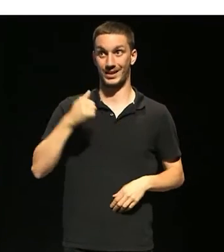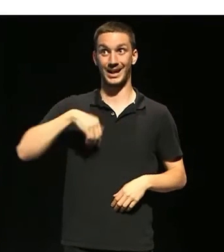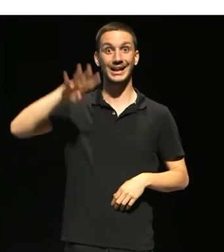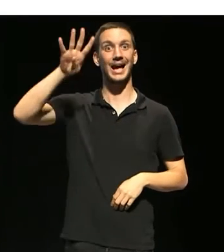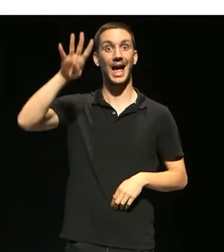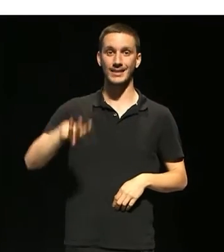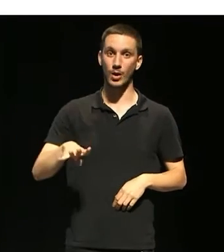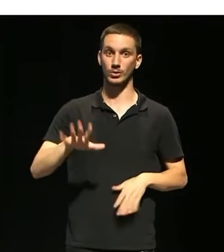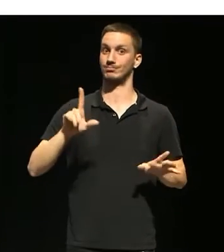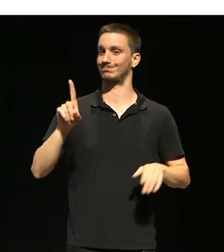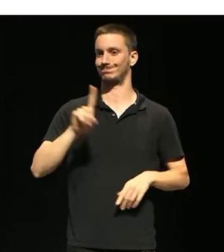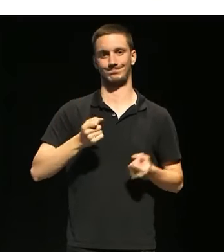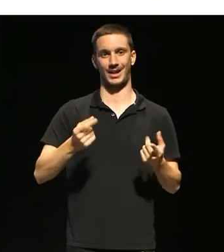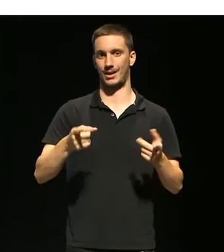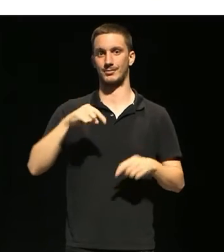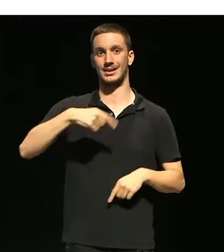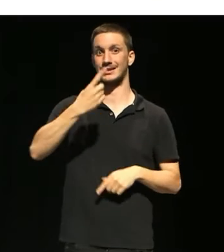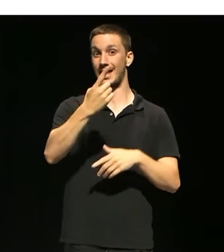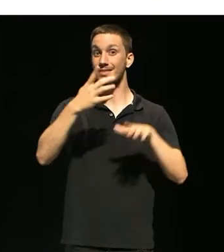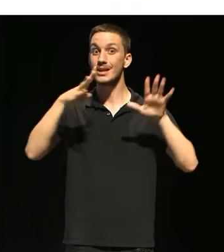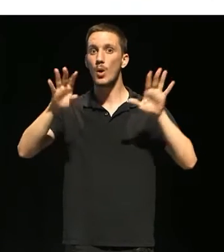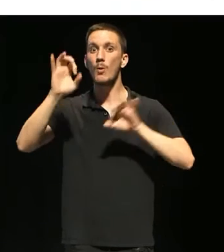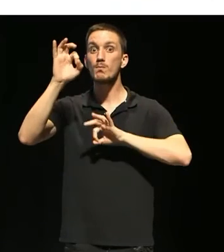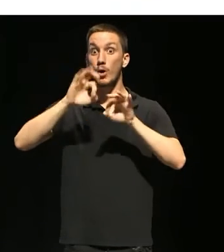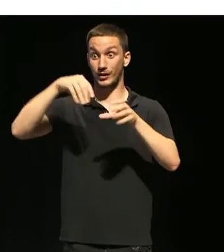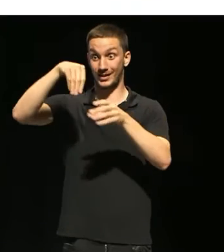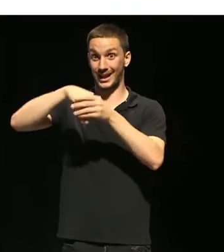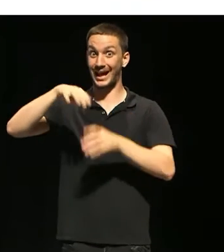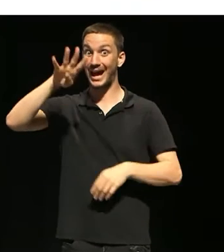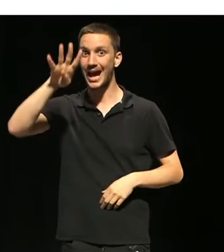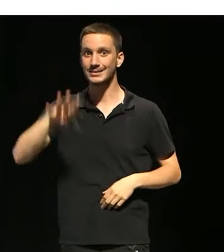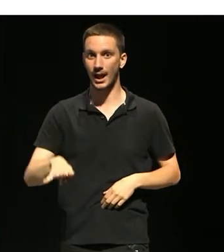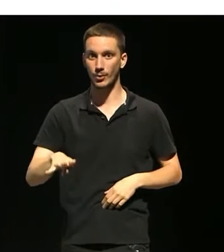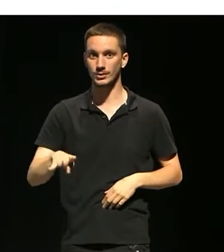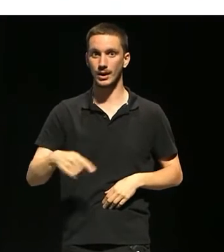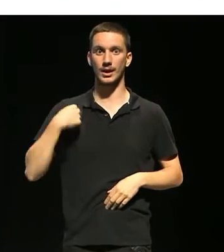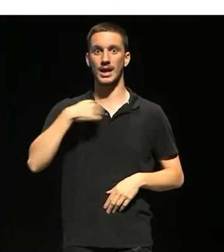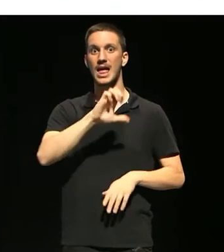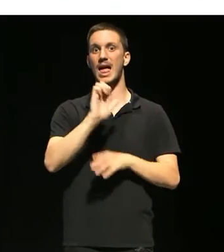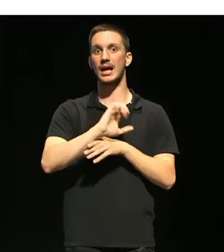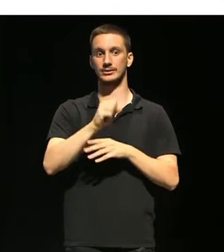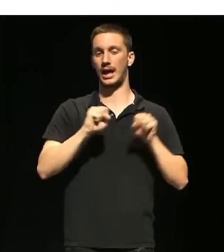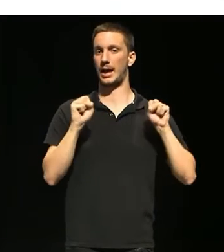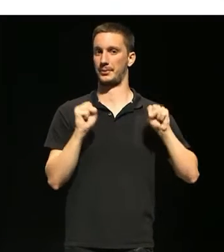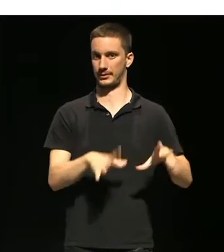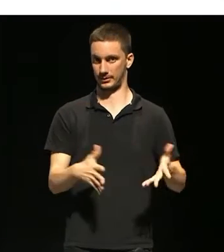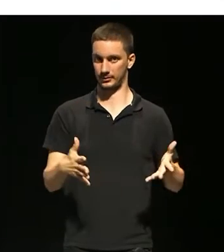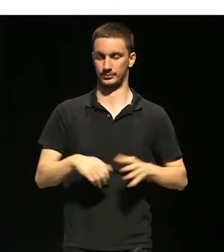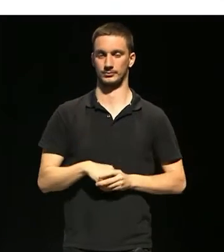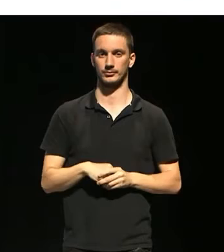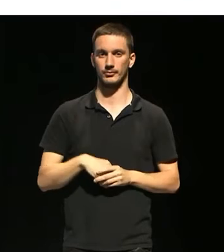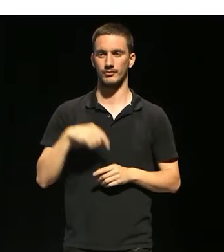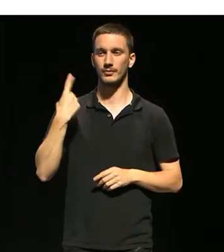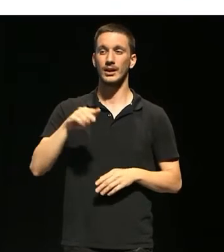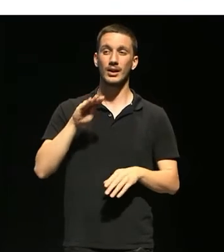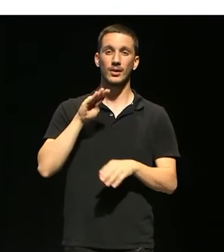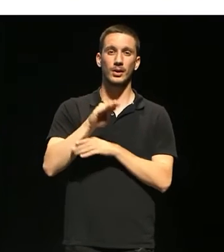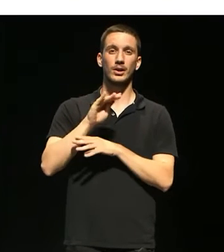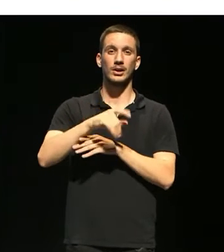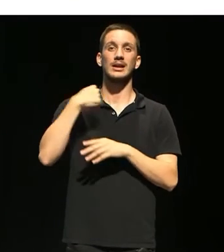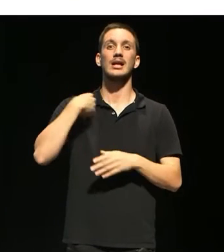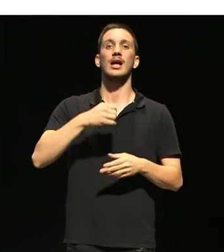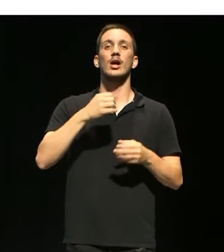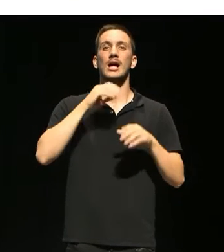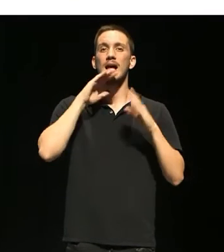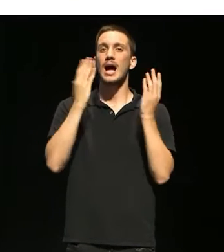el 19% de l'alumnat que abandona després d'acabar l'ESO. I l'últim problema, el més greu que té l'educació a Catalunya, la segregació